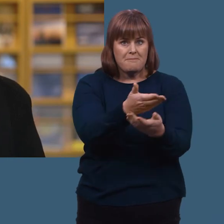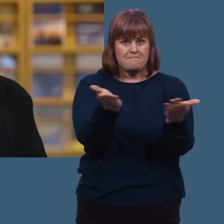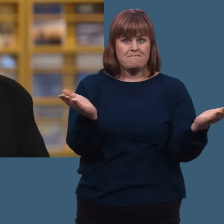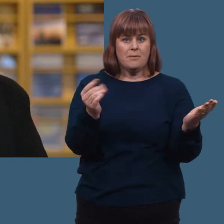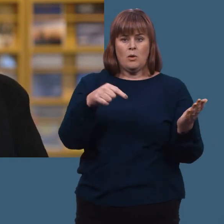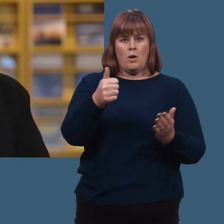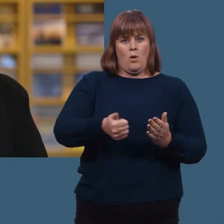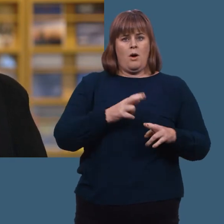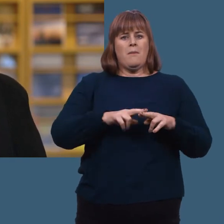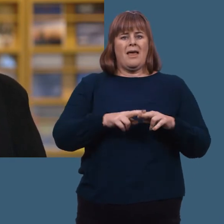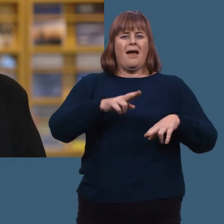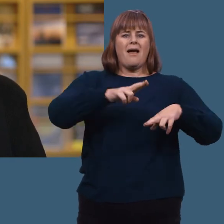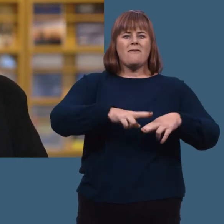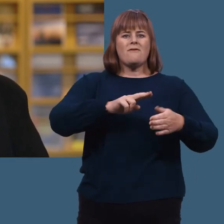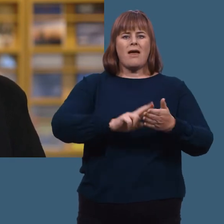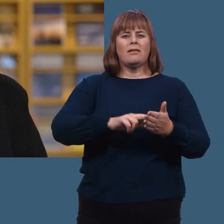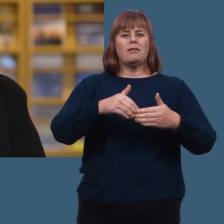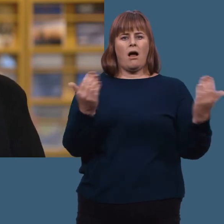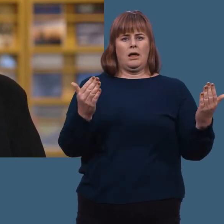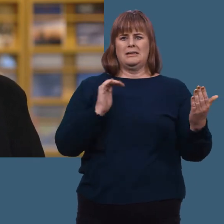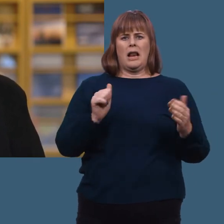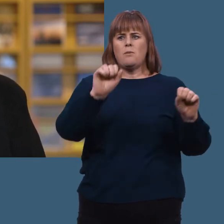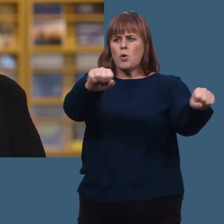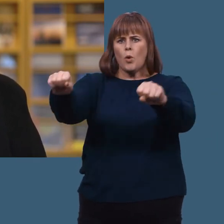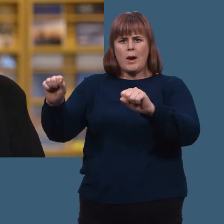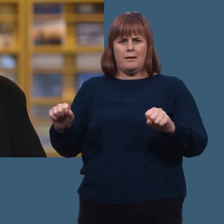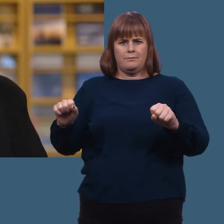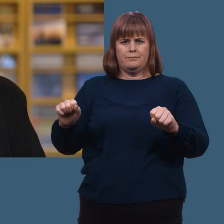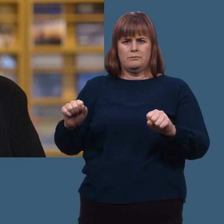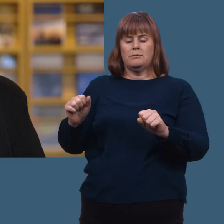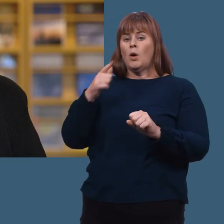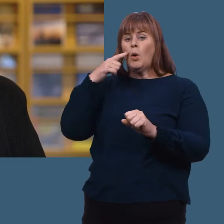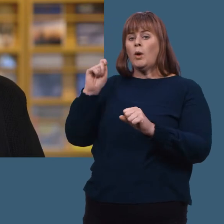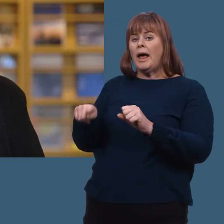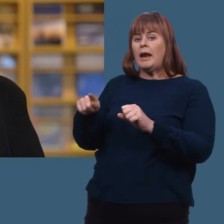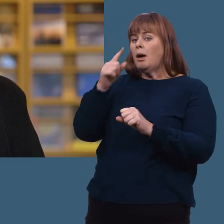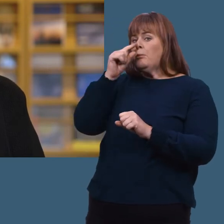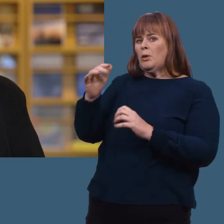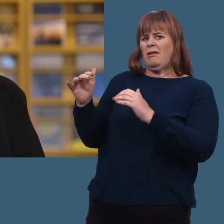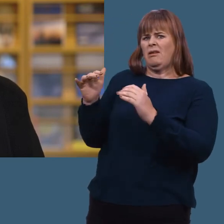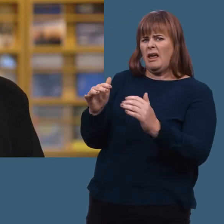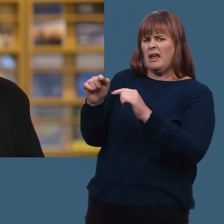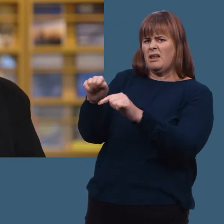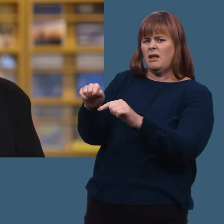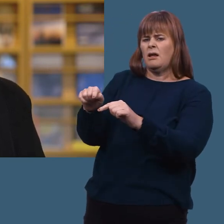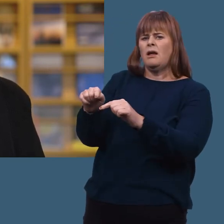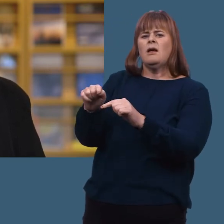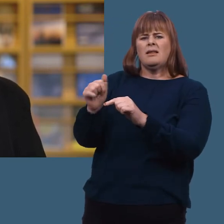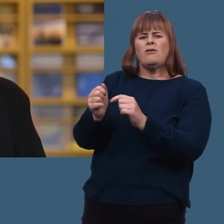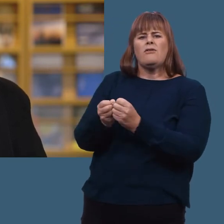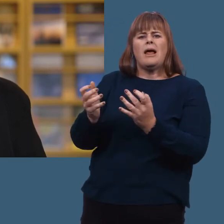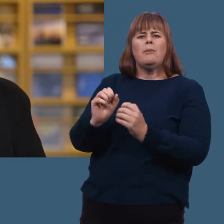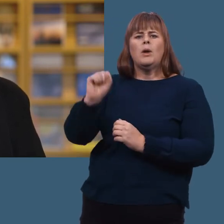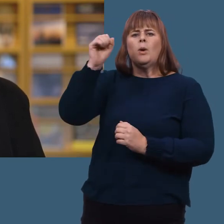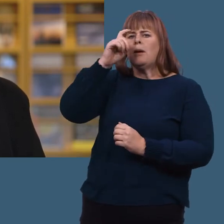i år markerer vi FN-dagen i urolige tider. Putins krig i Ukraina har ført til at millioner av mennesker